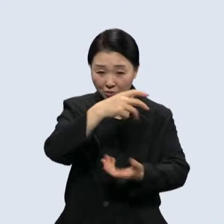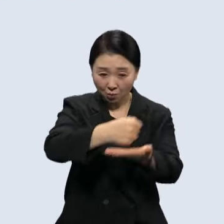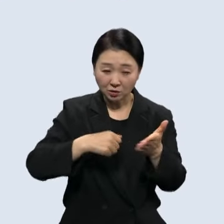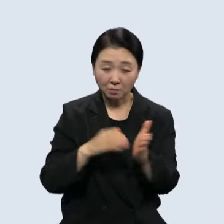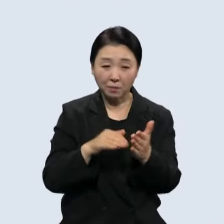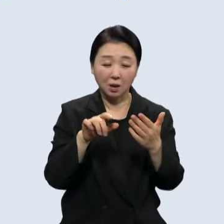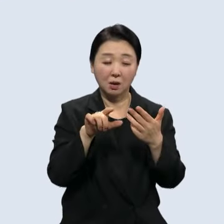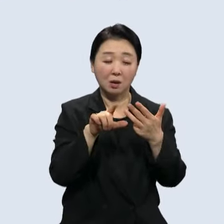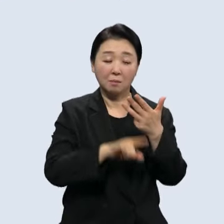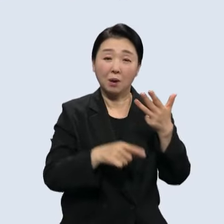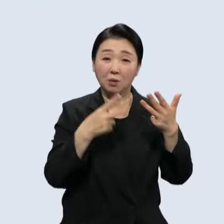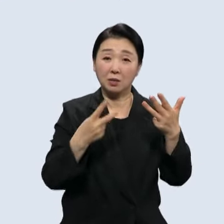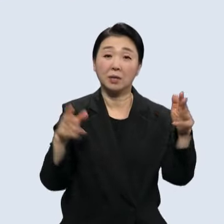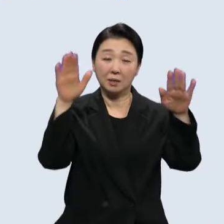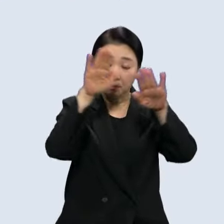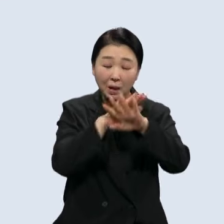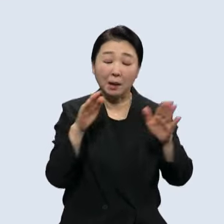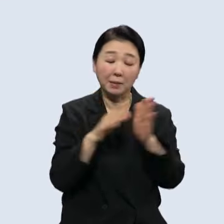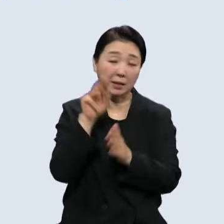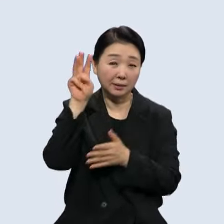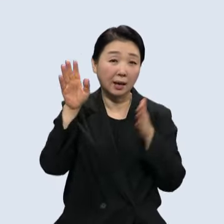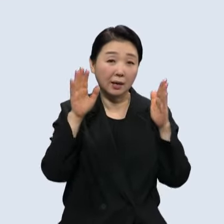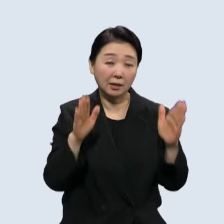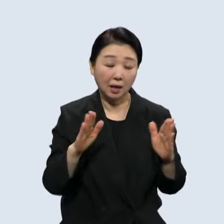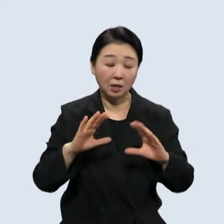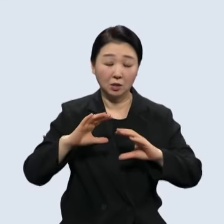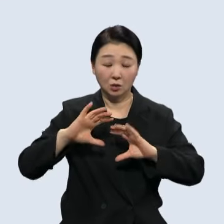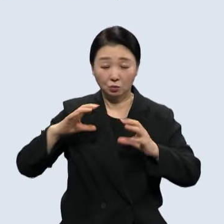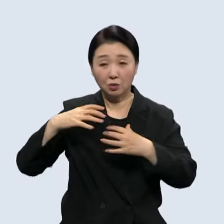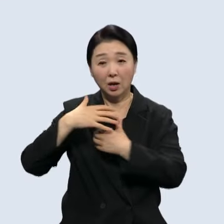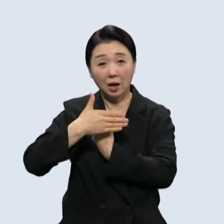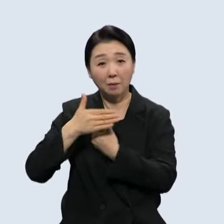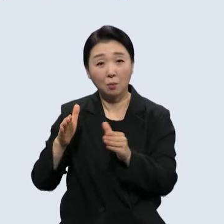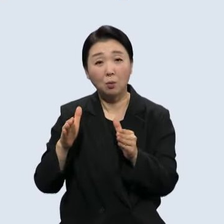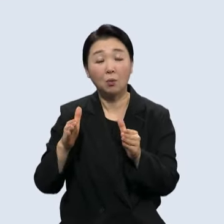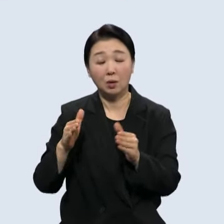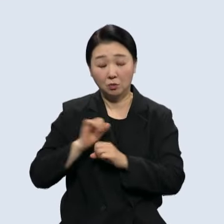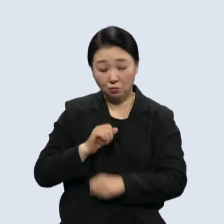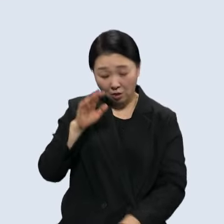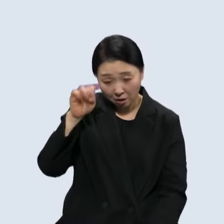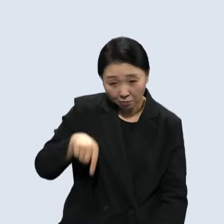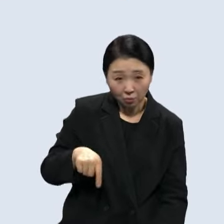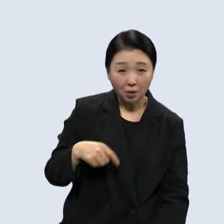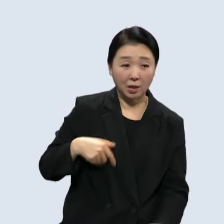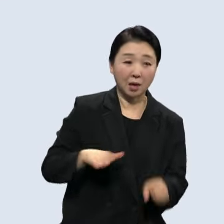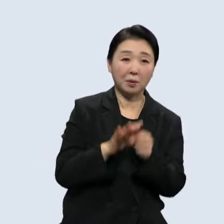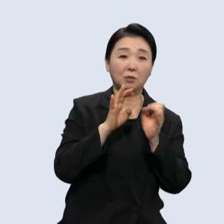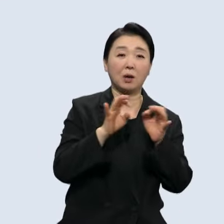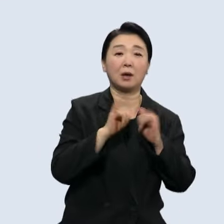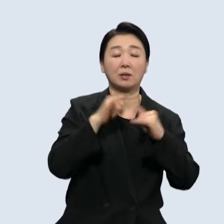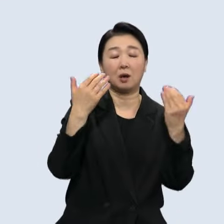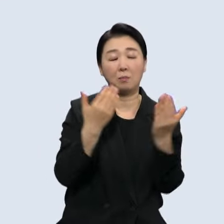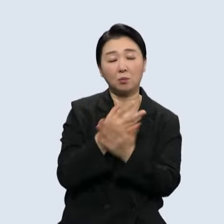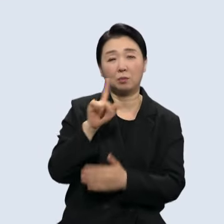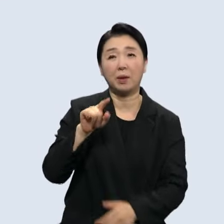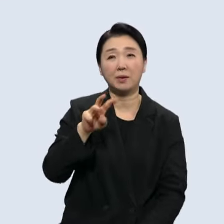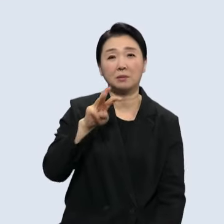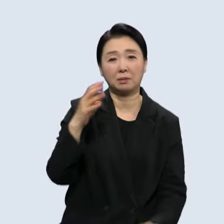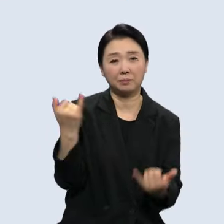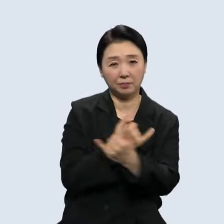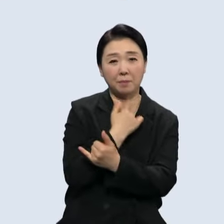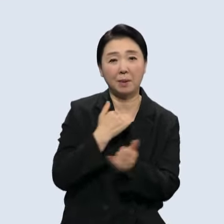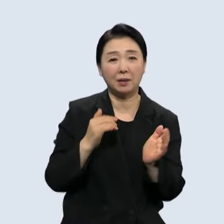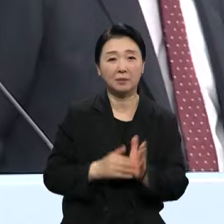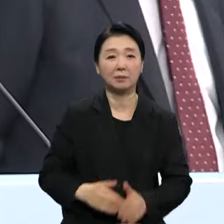8월 2일 밤 10시 40분까지 나흘간 국가안보실, 국방부, 해병대 관계자와 최소 124차례 통화한 것으로